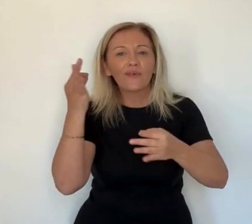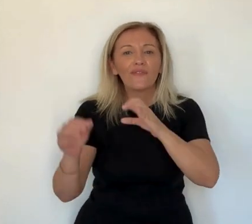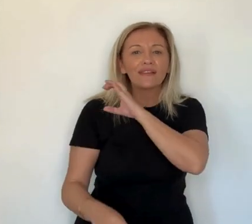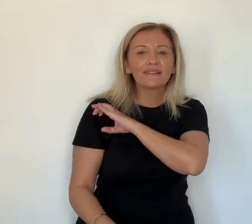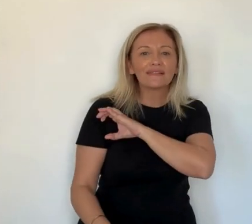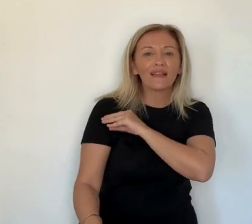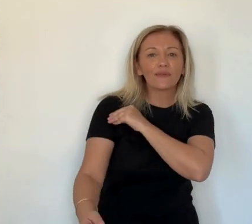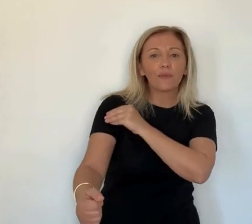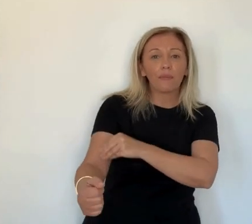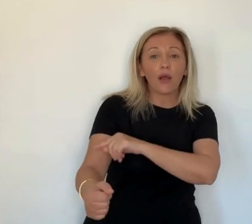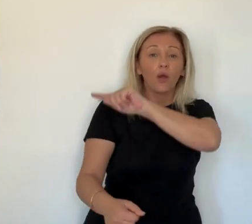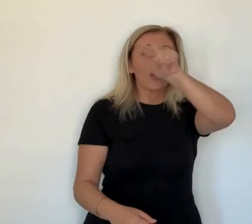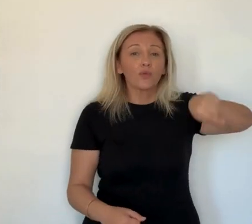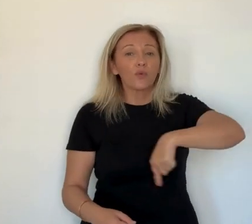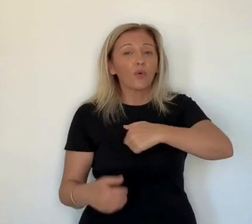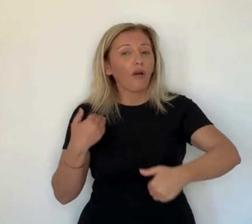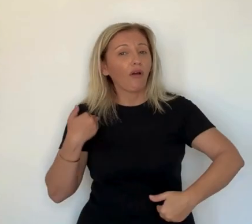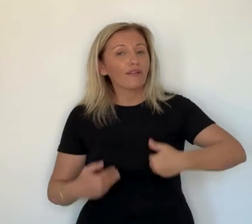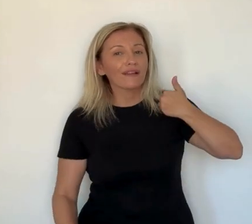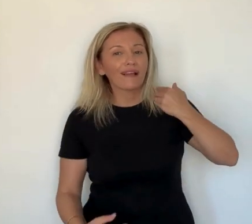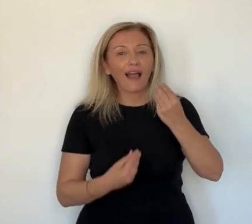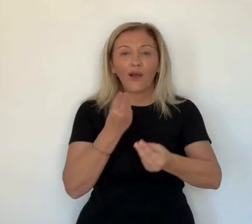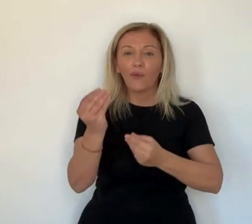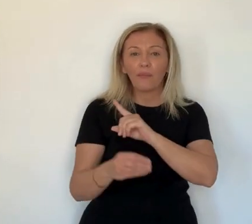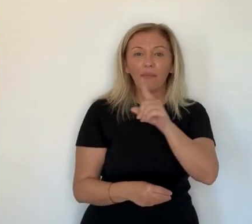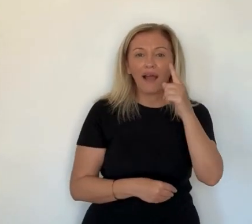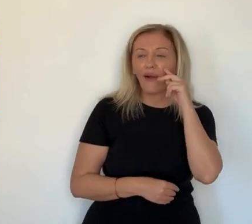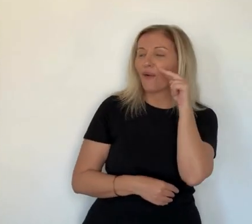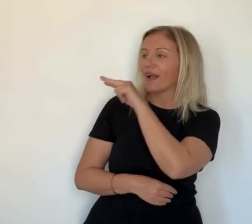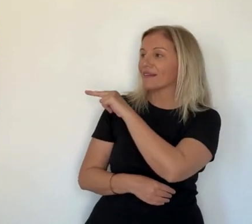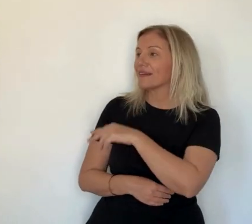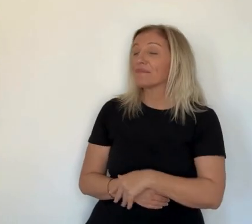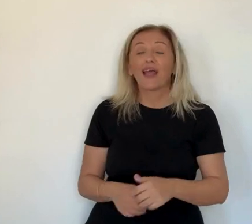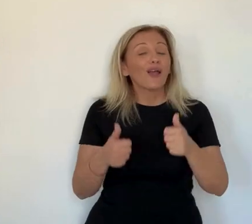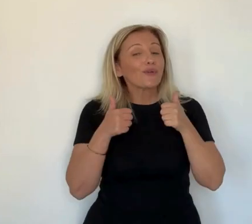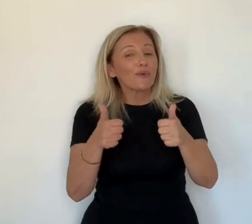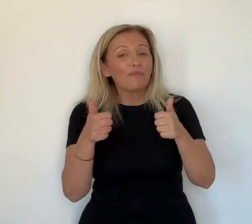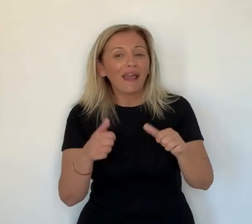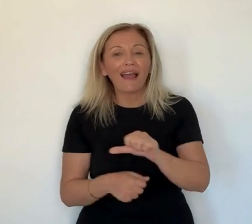sports, que l'on soit handicapé ou pas. Maya Graziani, Alexandra Lassiaï.